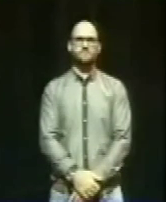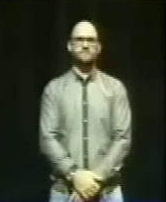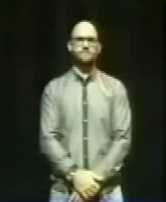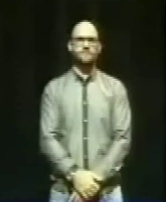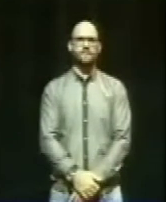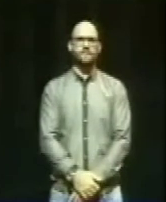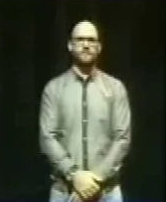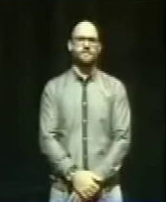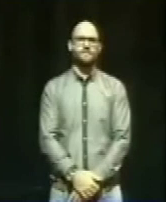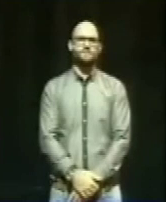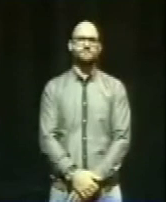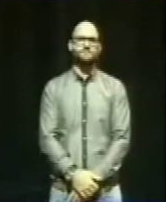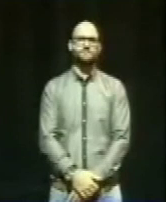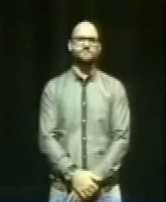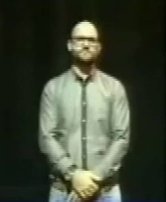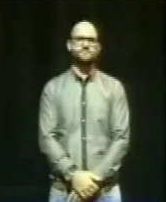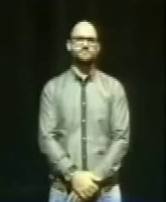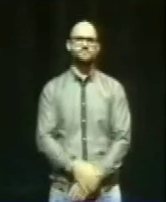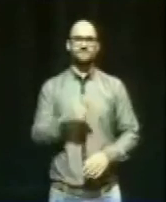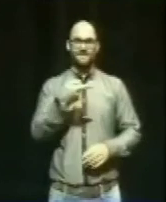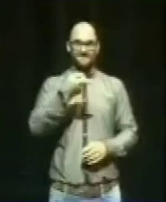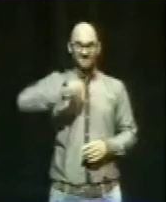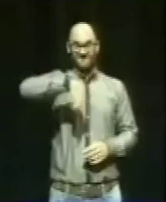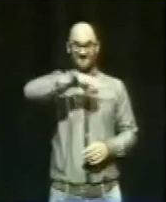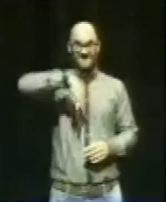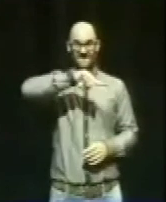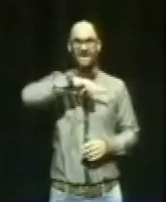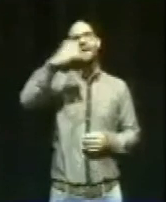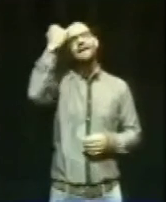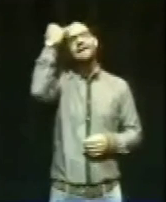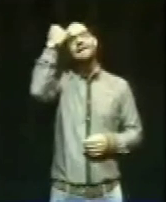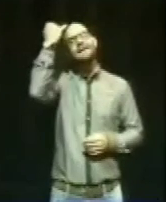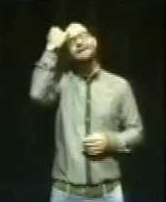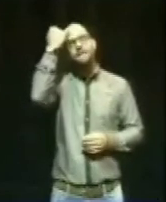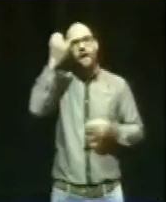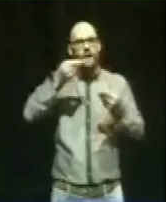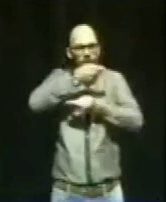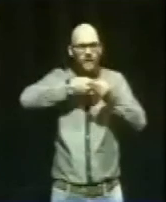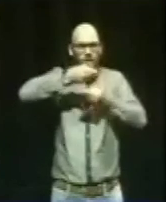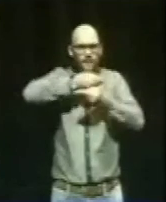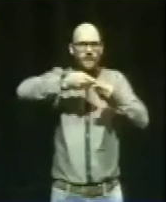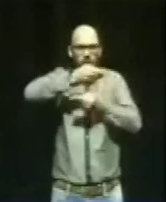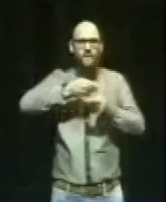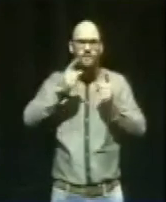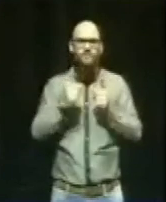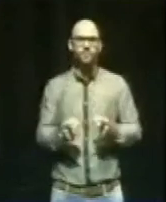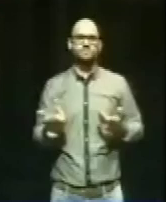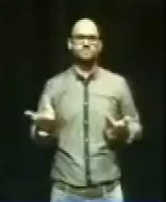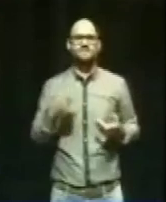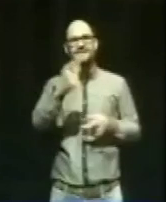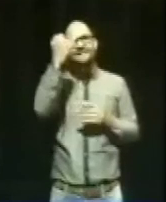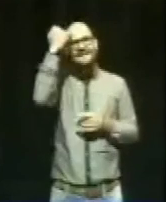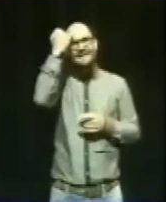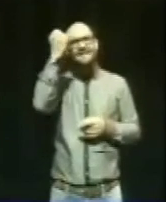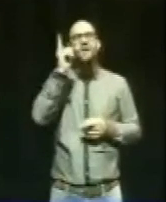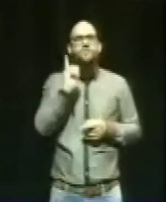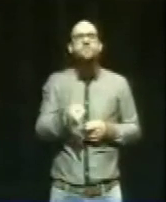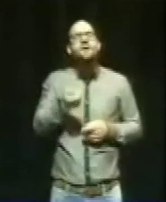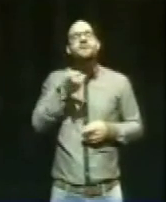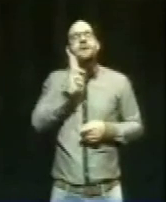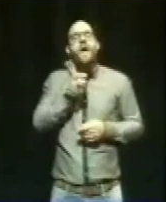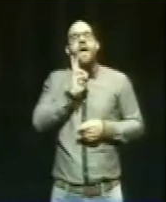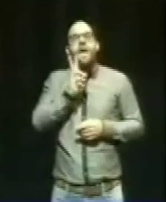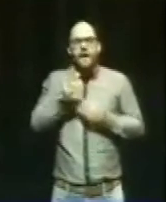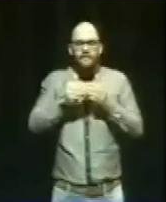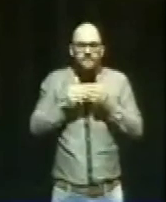Wir sollten jetzt Ideen ausarbeiten, wie diejenigen, die tagtäglich im